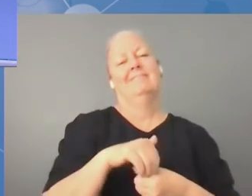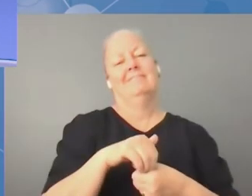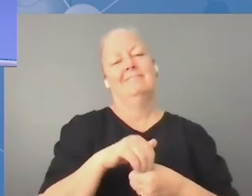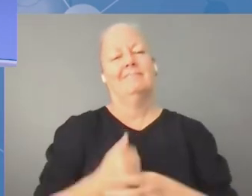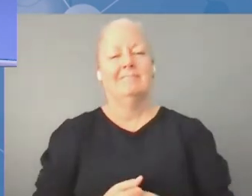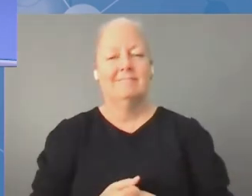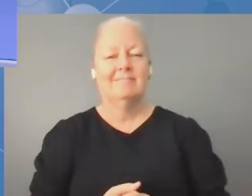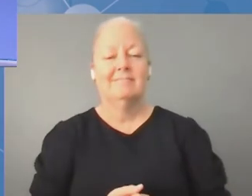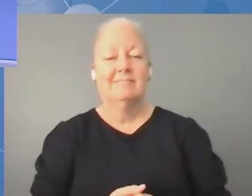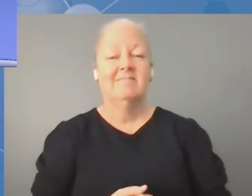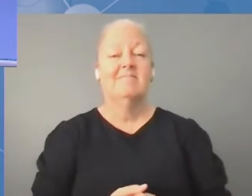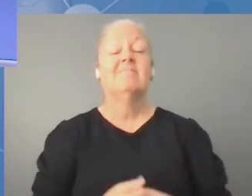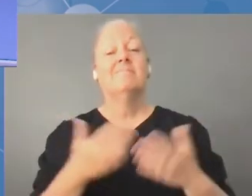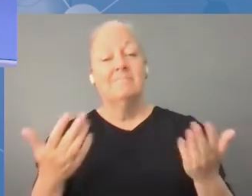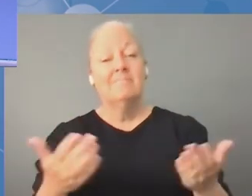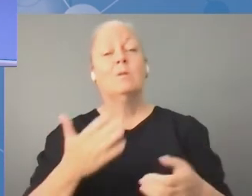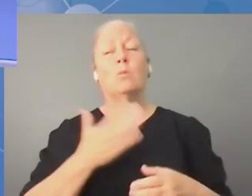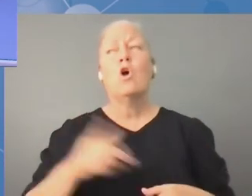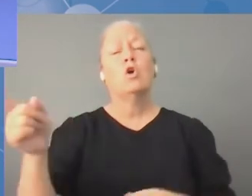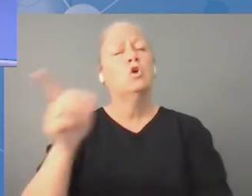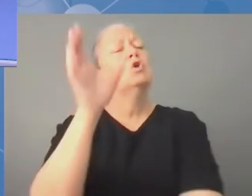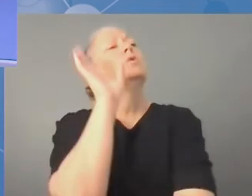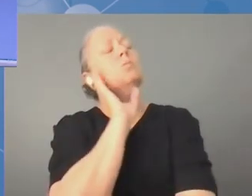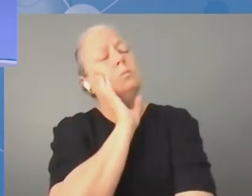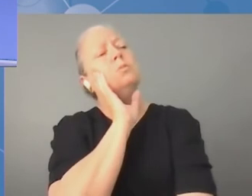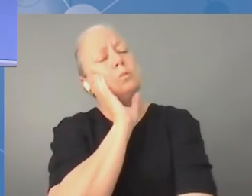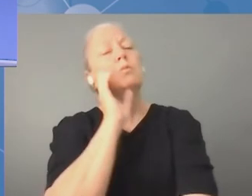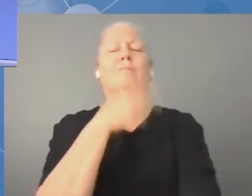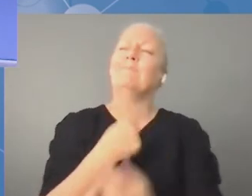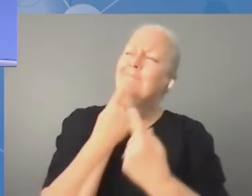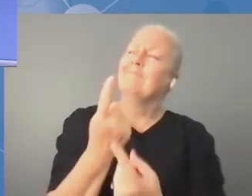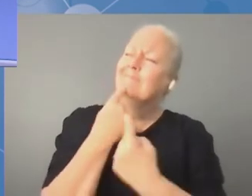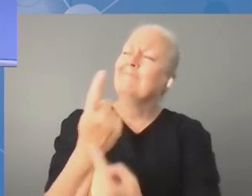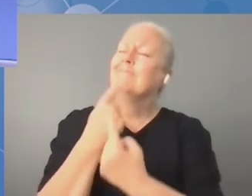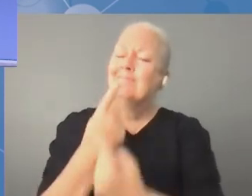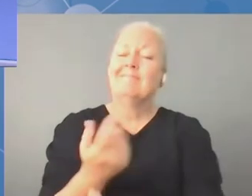tak żeby można było na całym świecie ten internet rozwijać. Dziękuję.